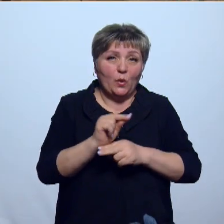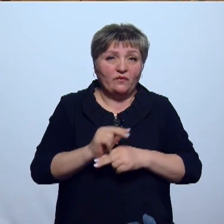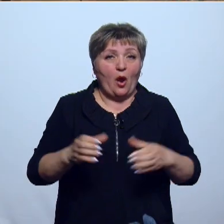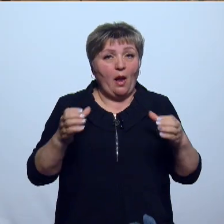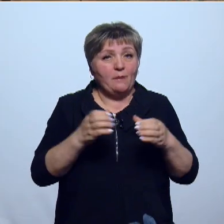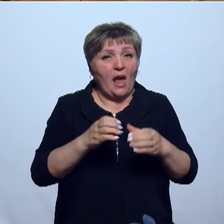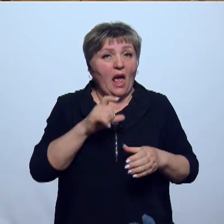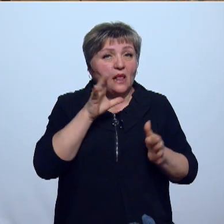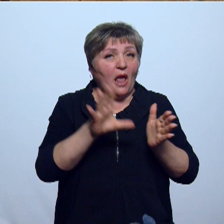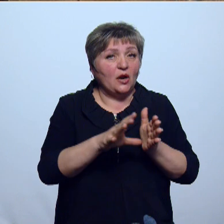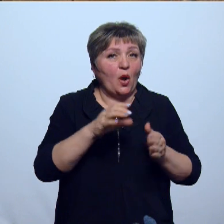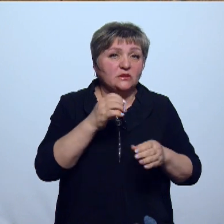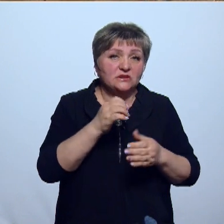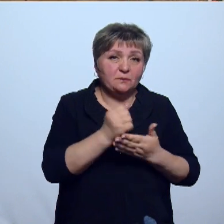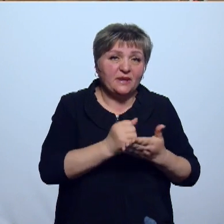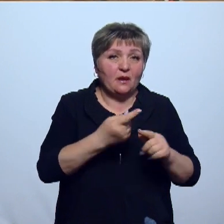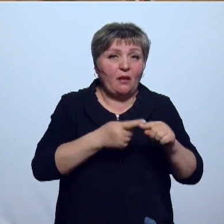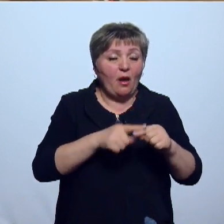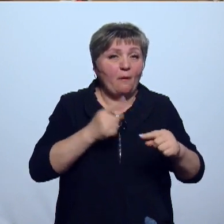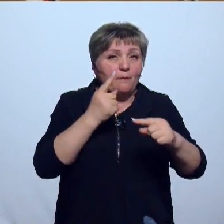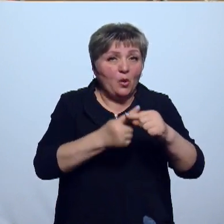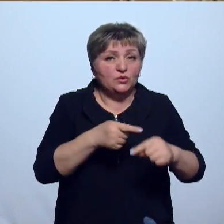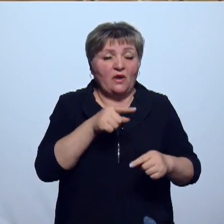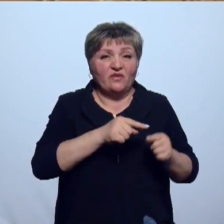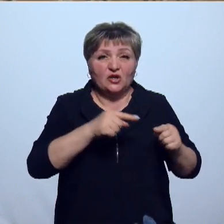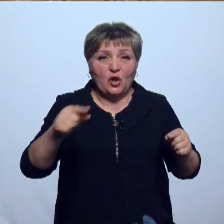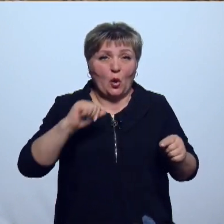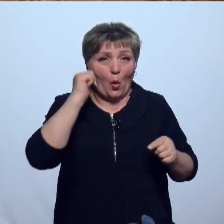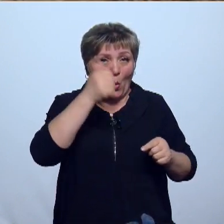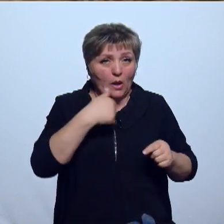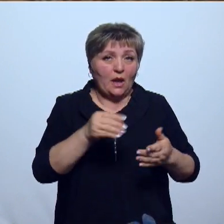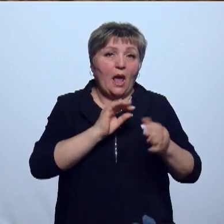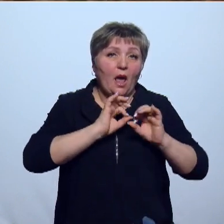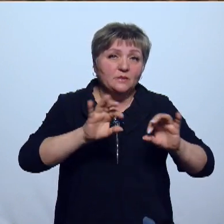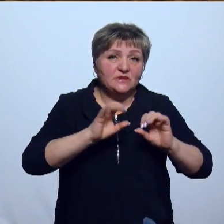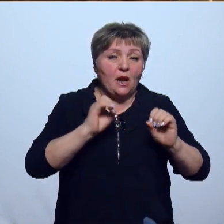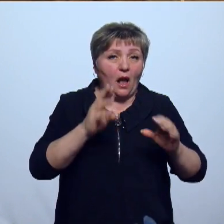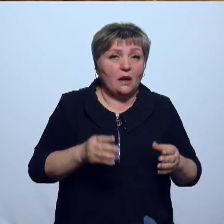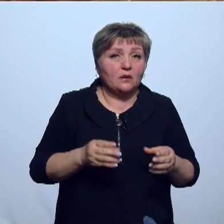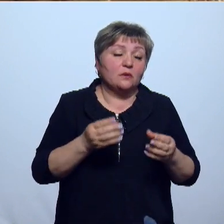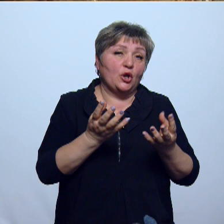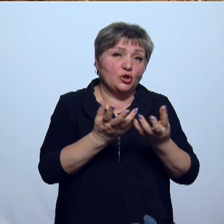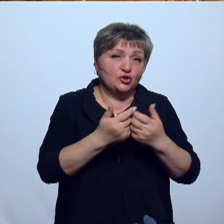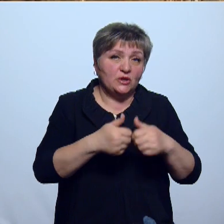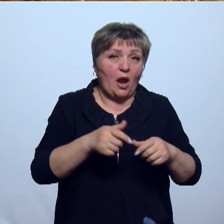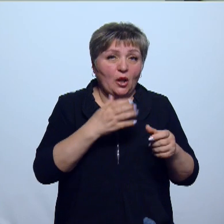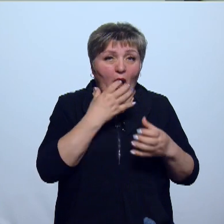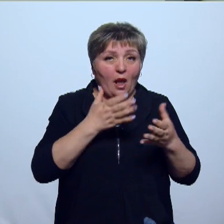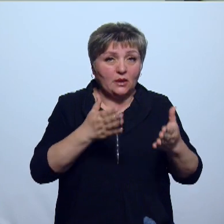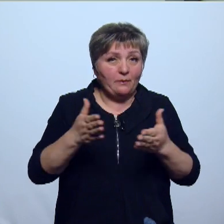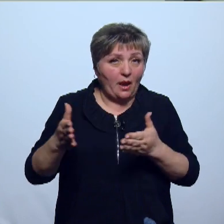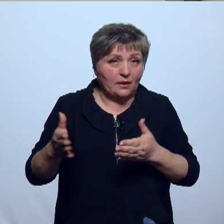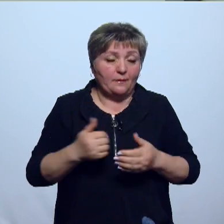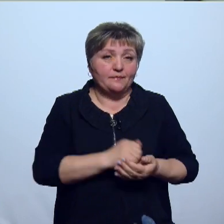компании «Энергосбыт плюс» сегодня напомнили, как в течение года начисляется плата за отопление. Начисление равномерно в течение